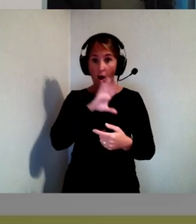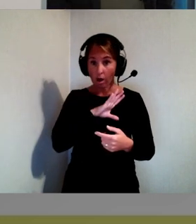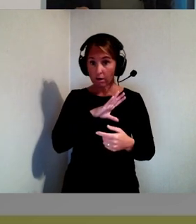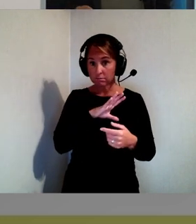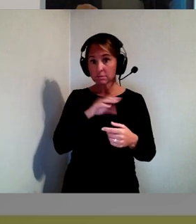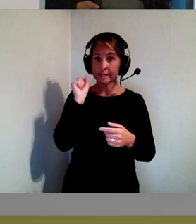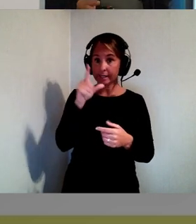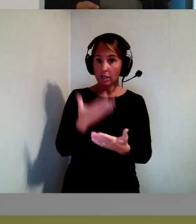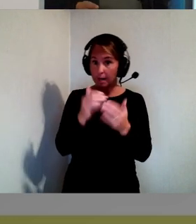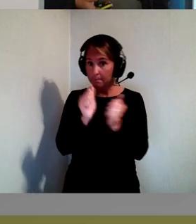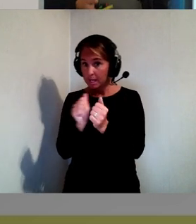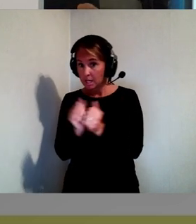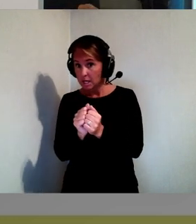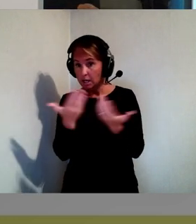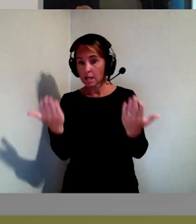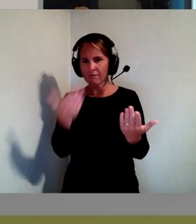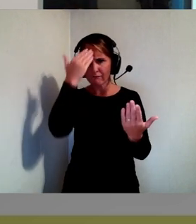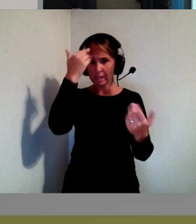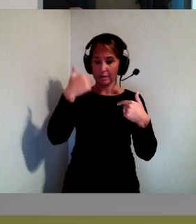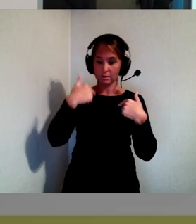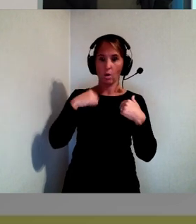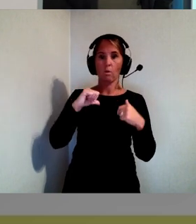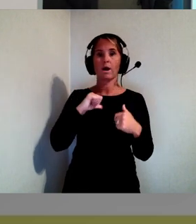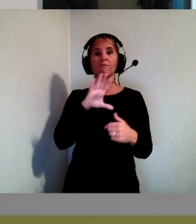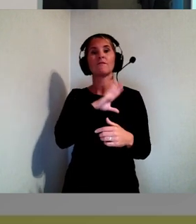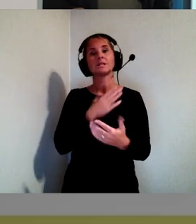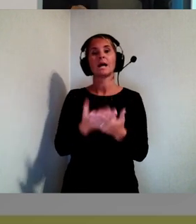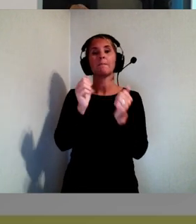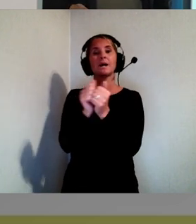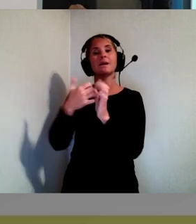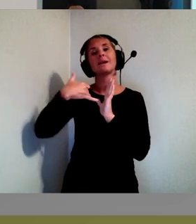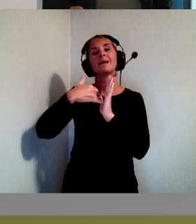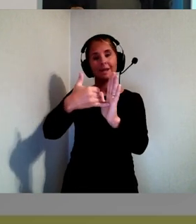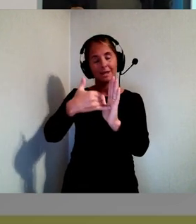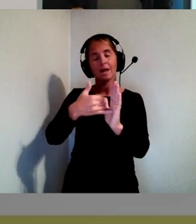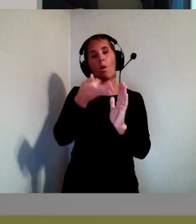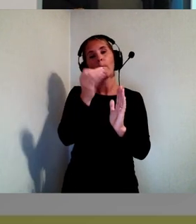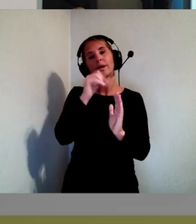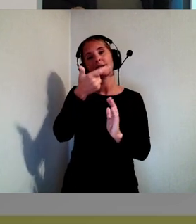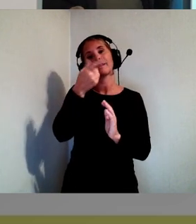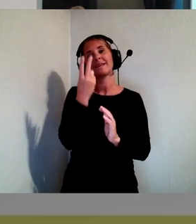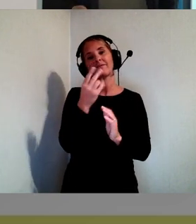om att det finns hjälpmedel inbyggt i operativsystemen? Och så vidare.